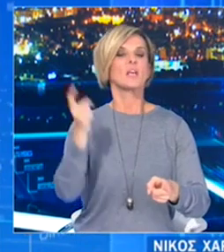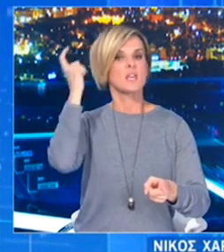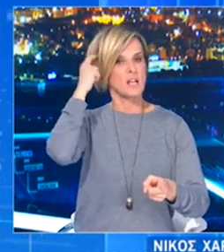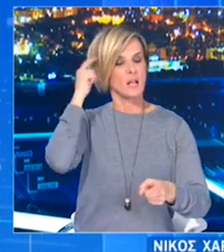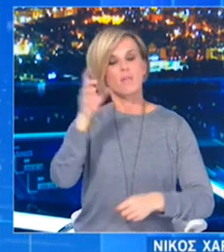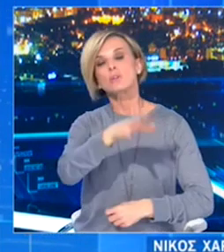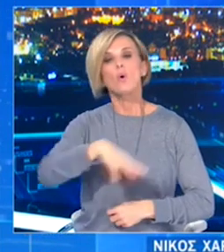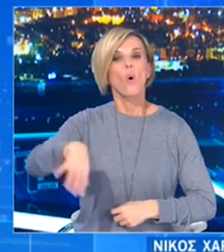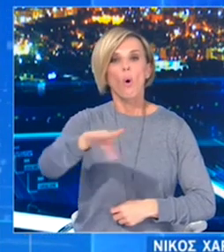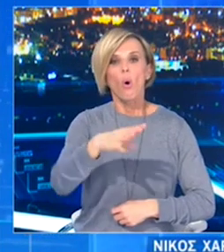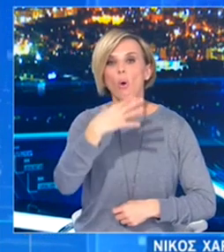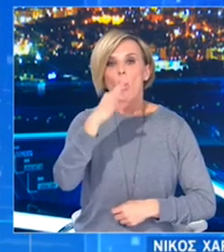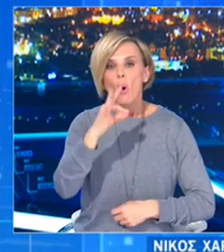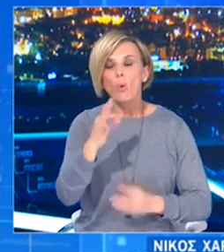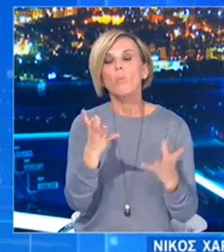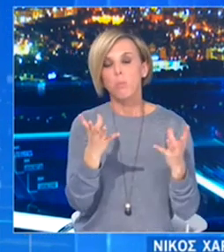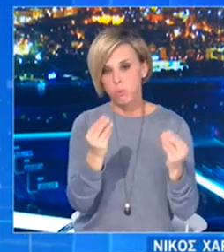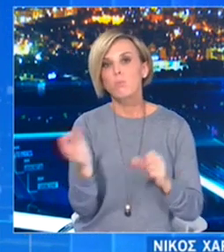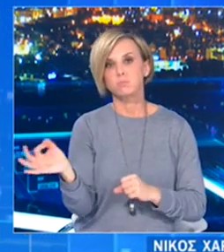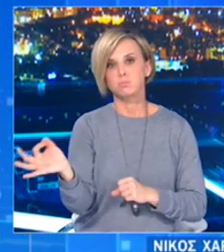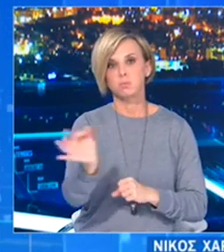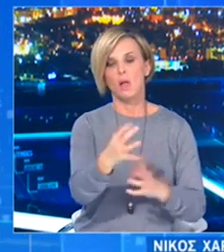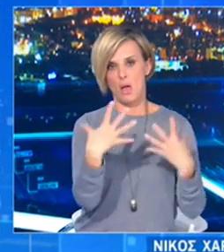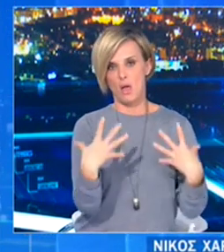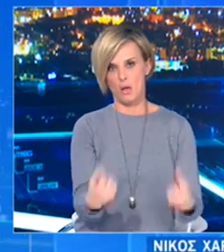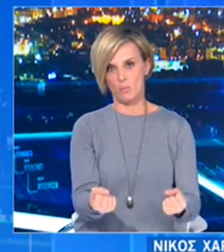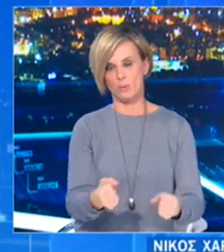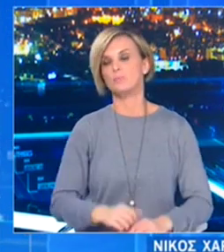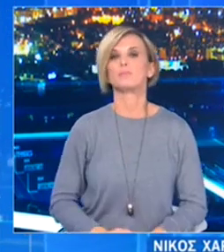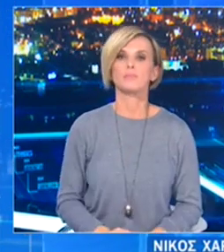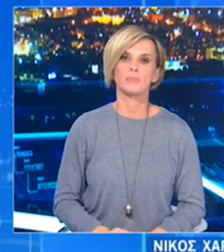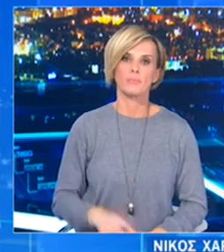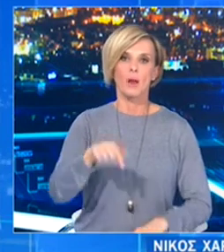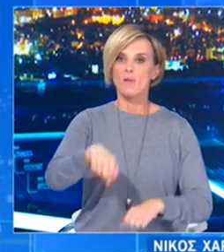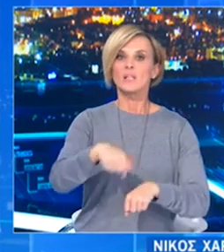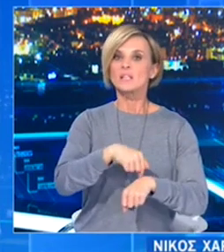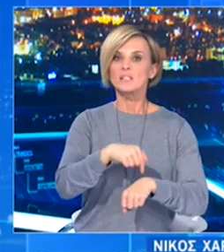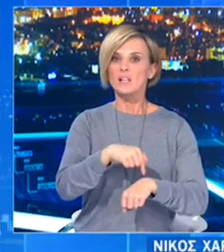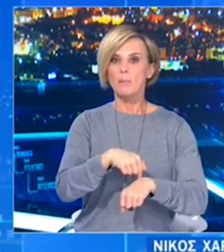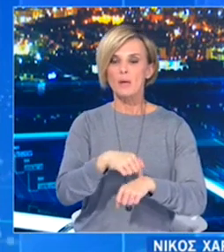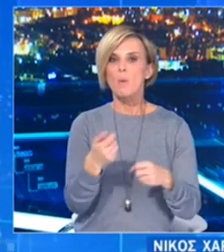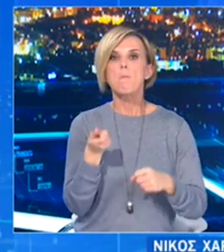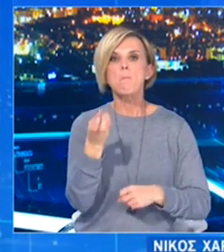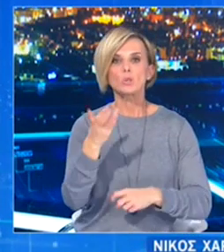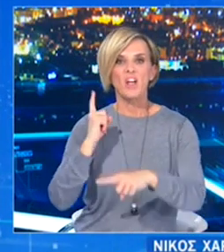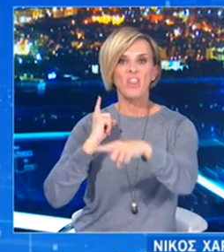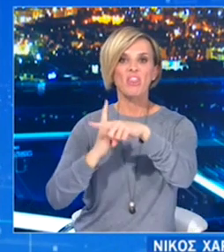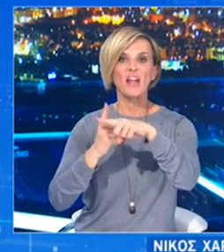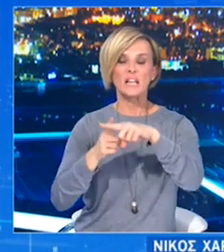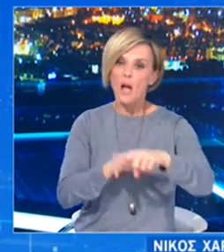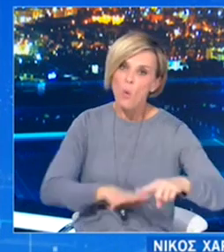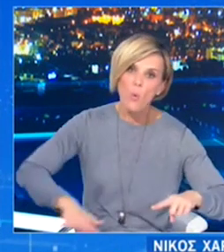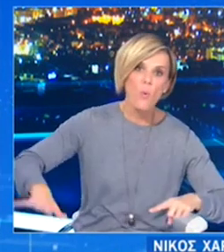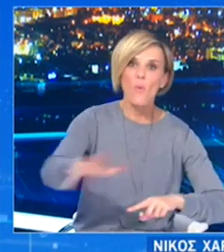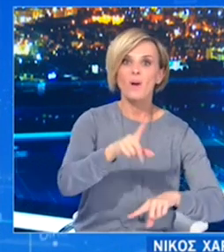βασίστηκε αποκλειστικά και μόνο στην επιδημιολογική εικόνα της χώρας μας. Αυτή τη στιγμή τα ενεργά κρούσματα, δηλαδή τα επιβεβαιωμένα κρούσματα σε όλη